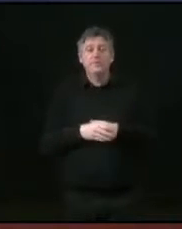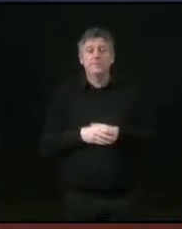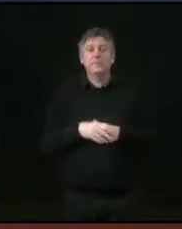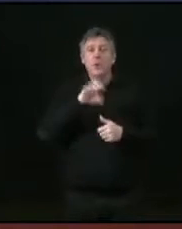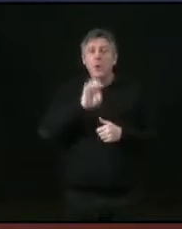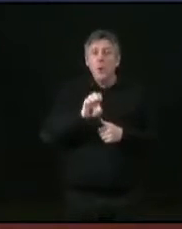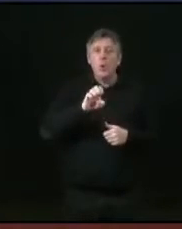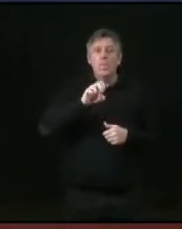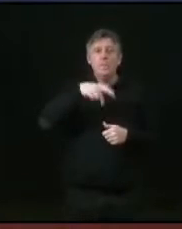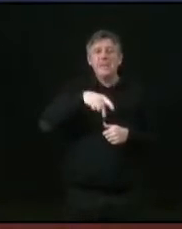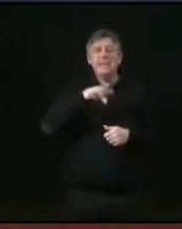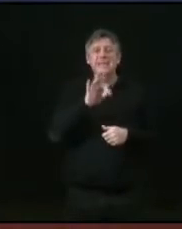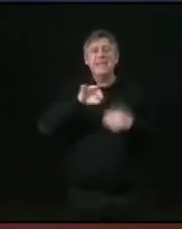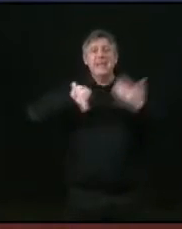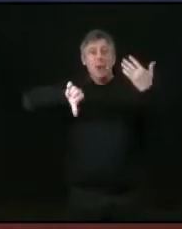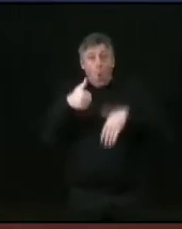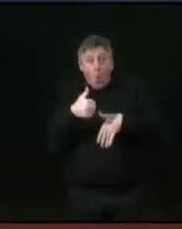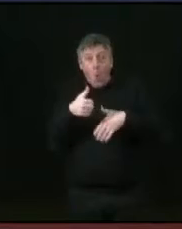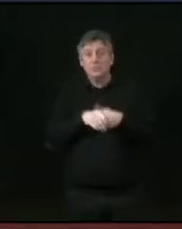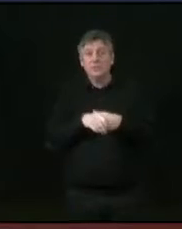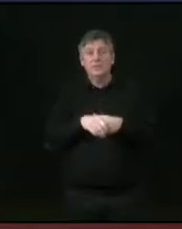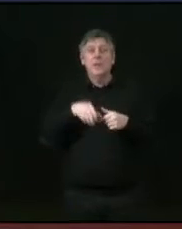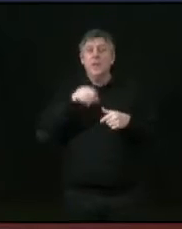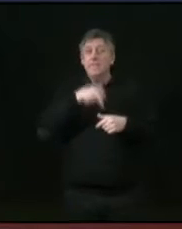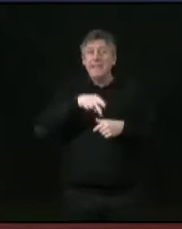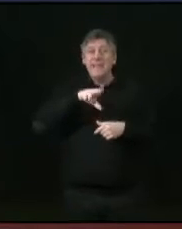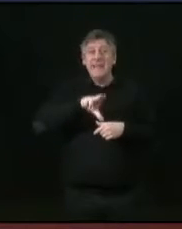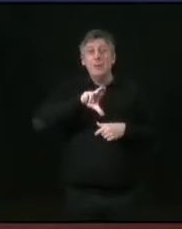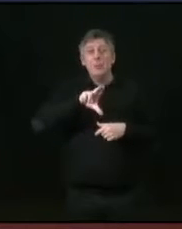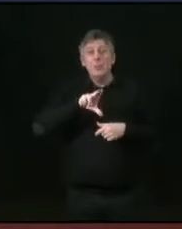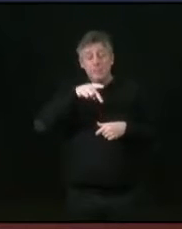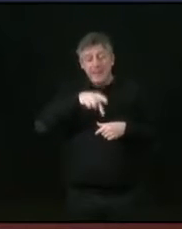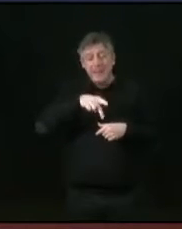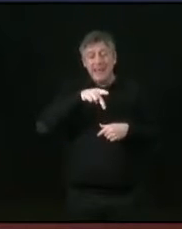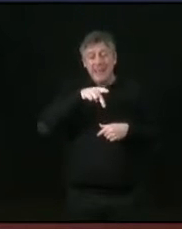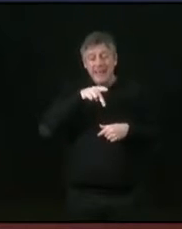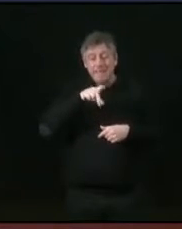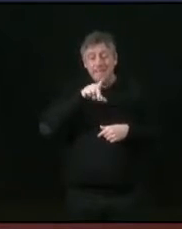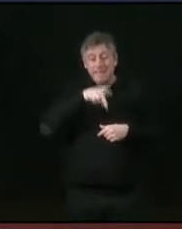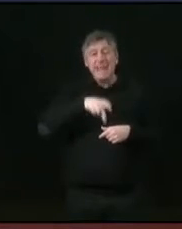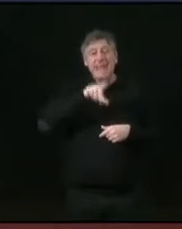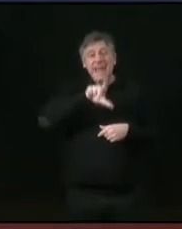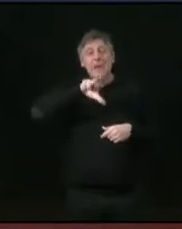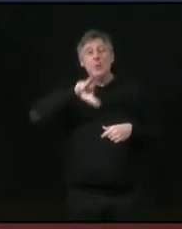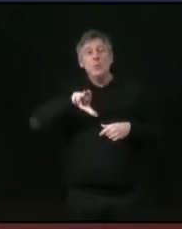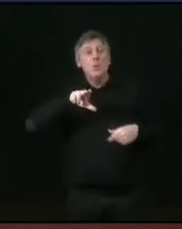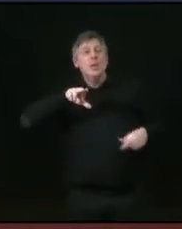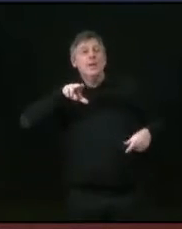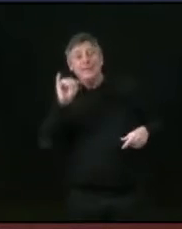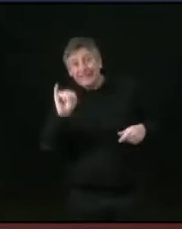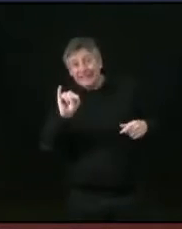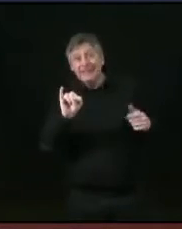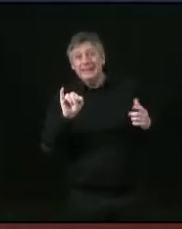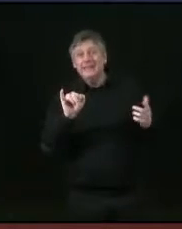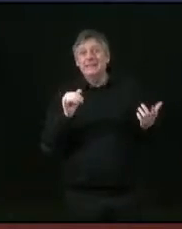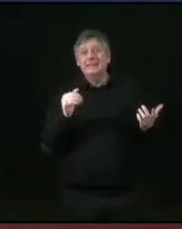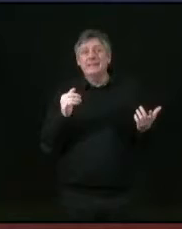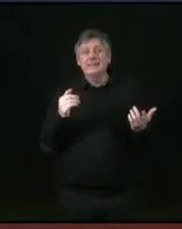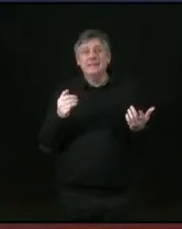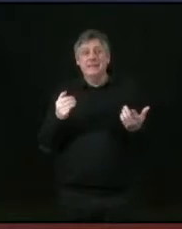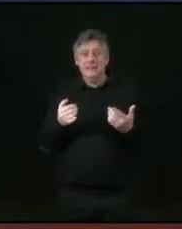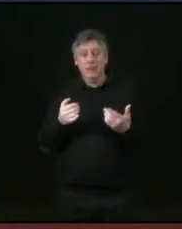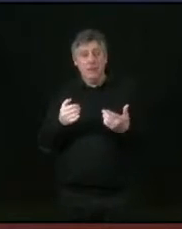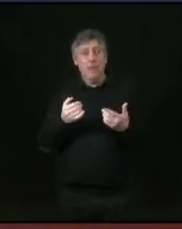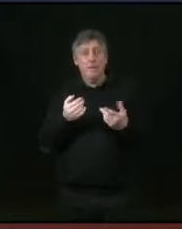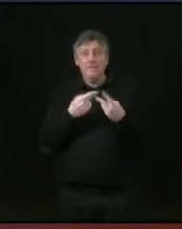'EPT 11, nous allons rentrer dans un PLUI, parce que cela aussi, va falloir le mettre en œuvre. Nous avons pris un engagement, cette